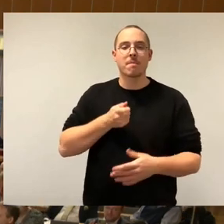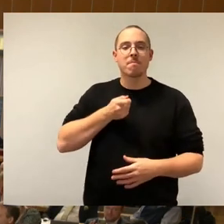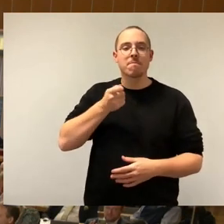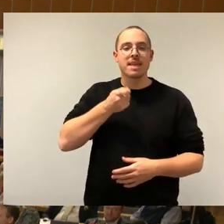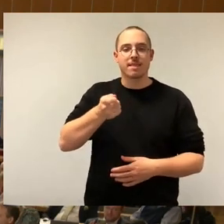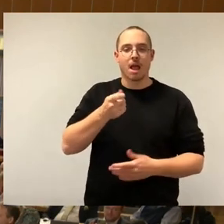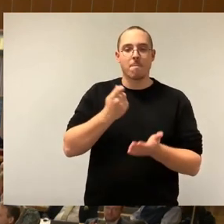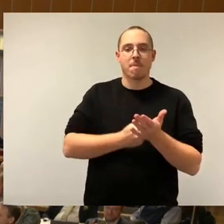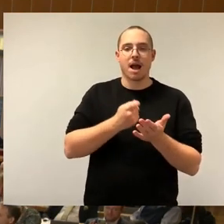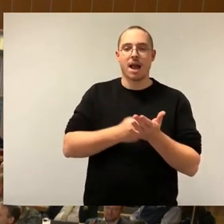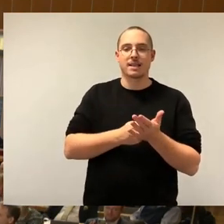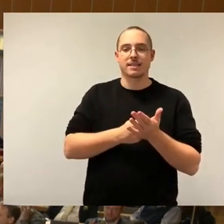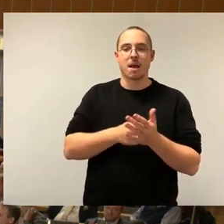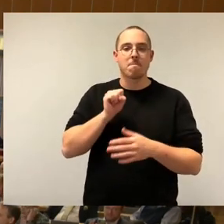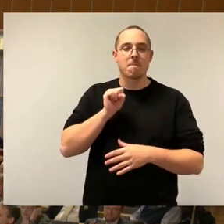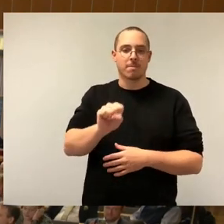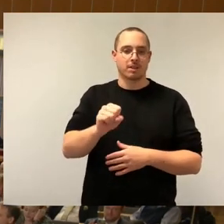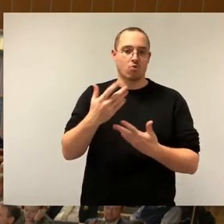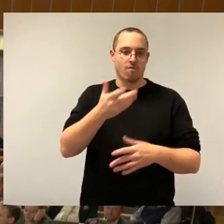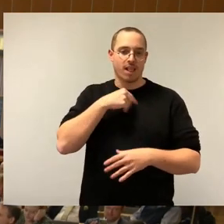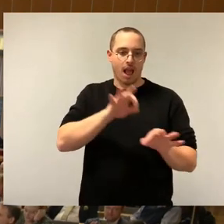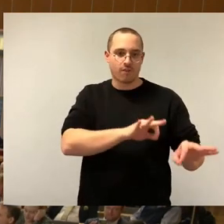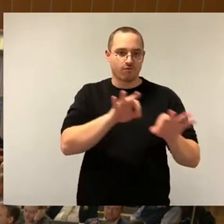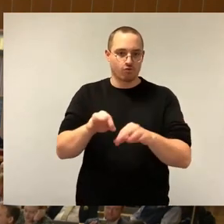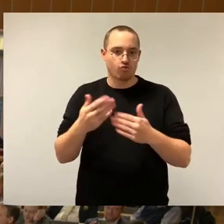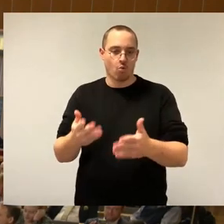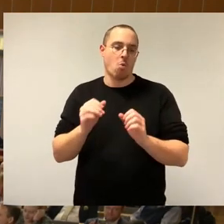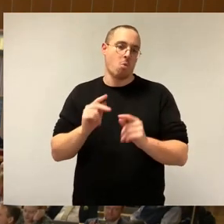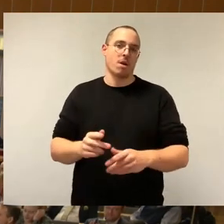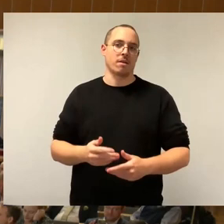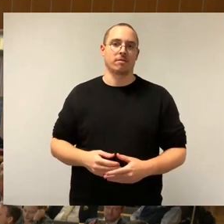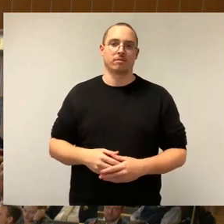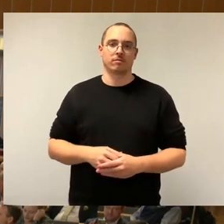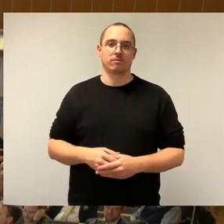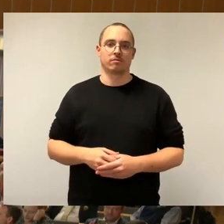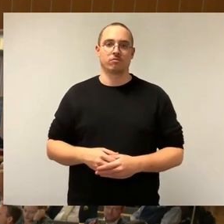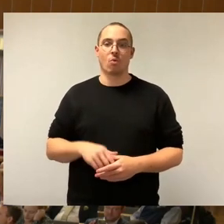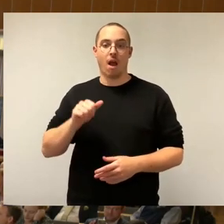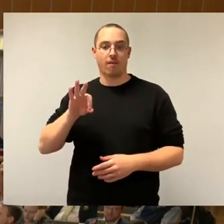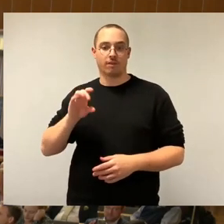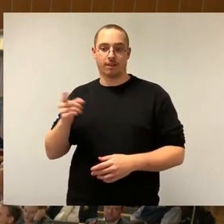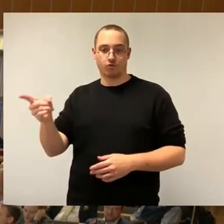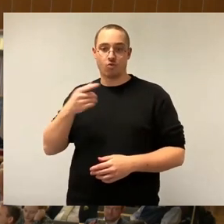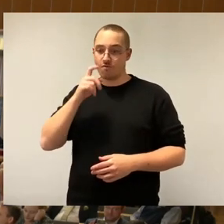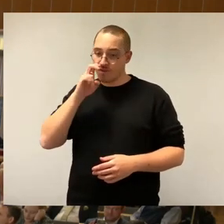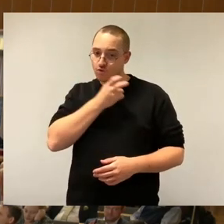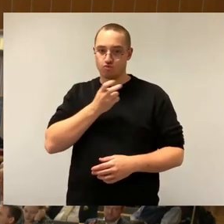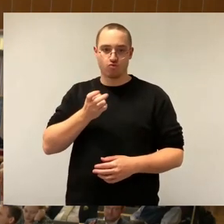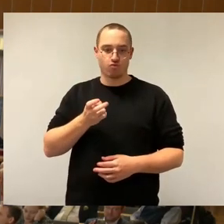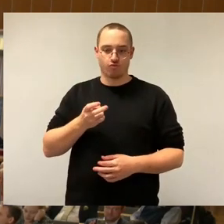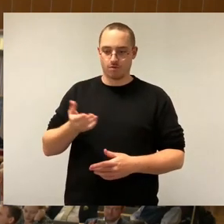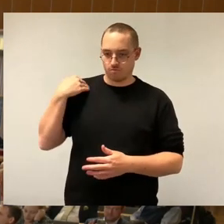Und die AfD hat ja hier im Vorfeld versucht, gehörig Stimmung zu machen in dieser Stadt und auch dieses wichtige Instrument des Mietspiegels